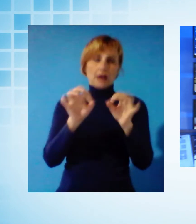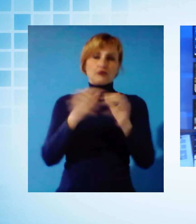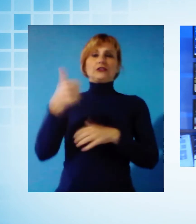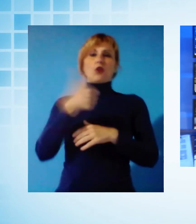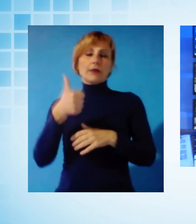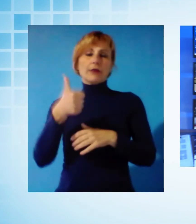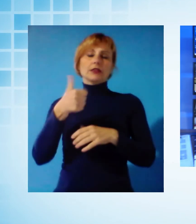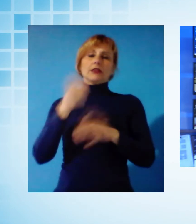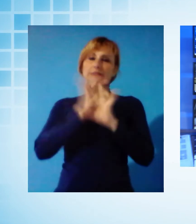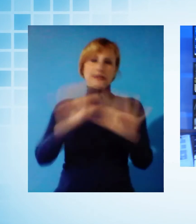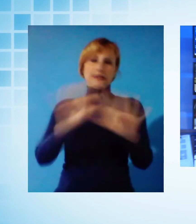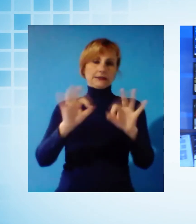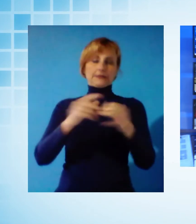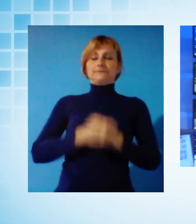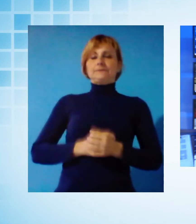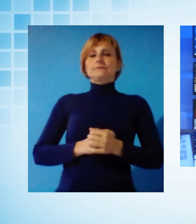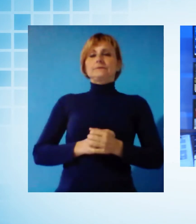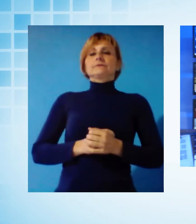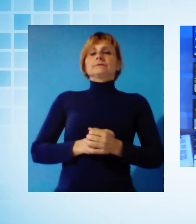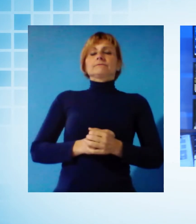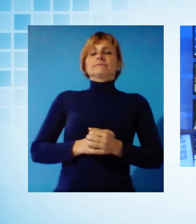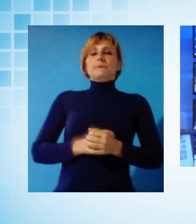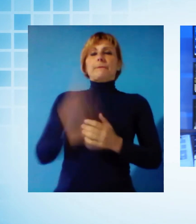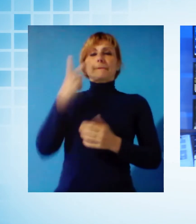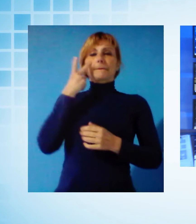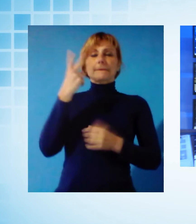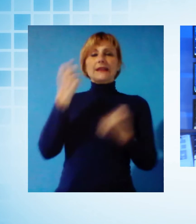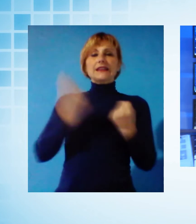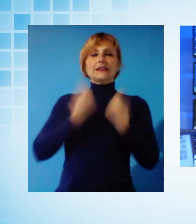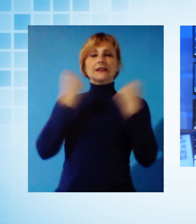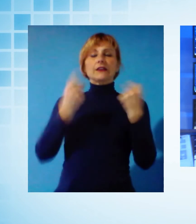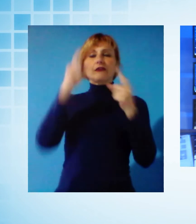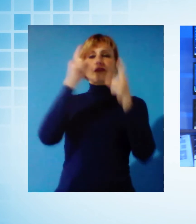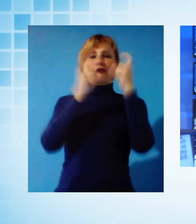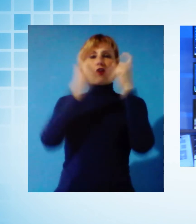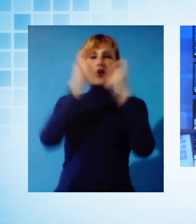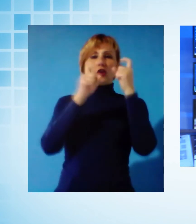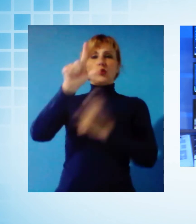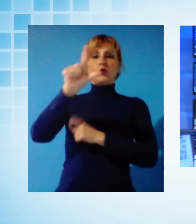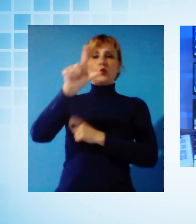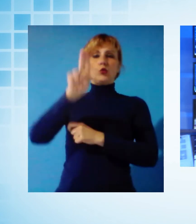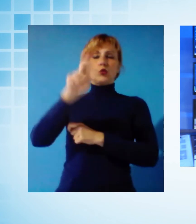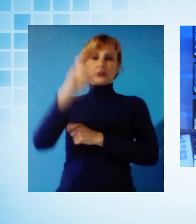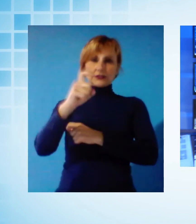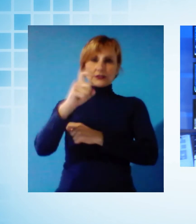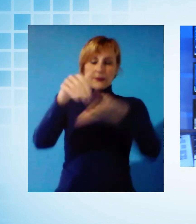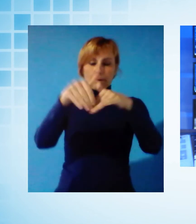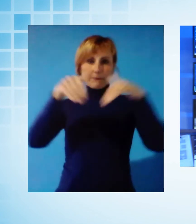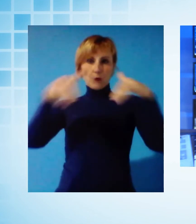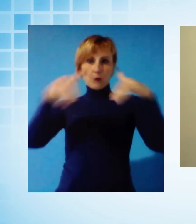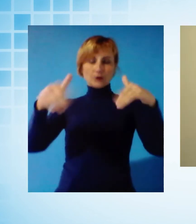Adesso veniamo a un'iniziativa presa dal Fotolux Festival, una mostra fotografica virtuale.